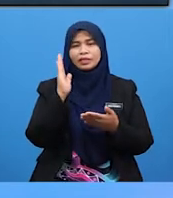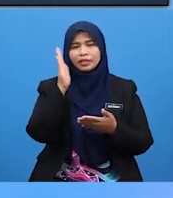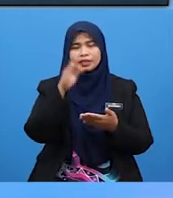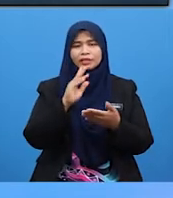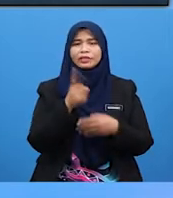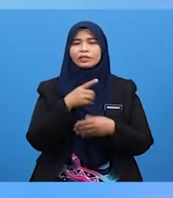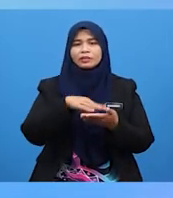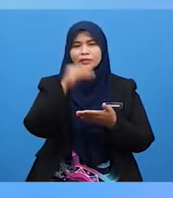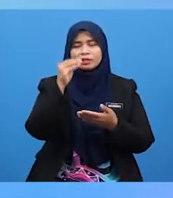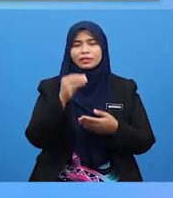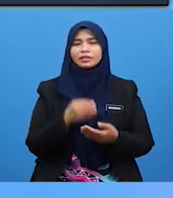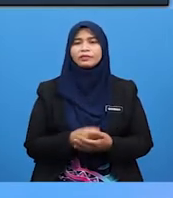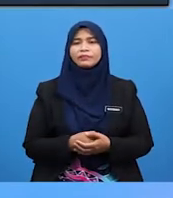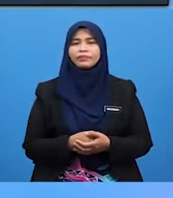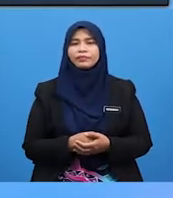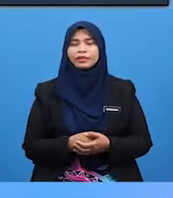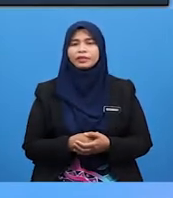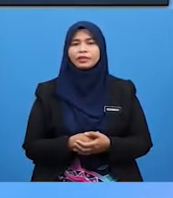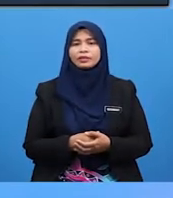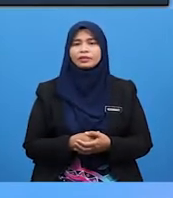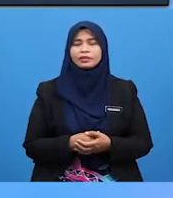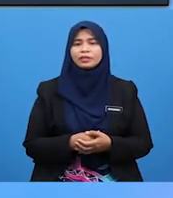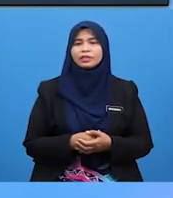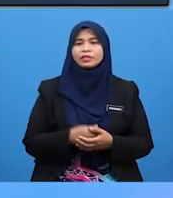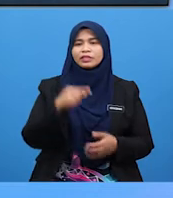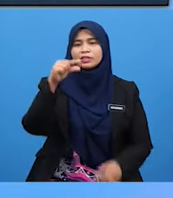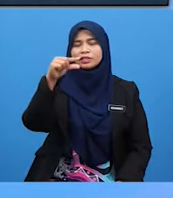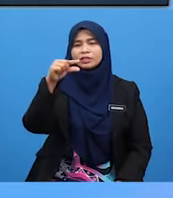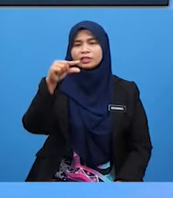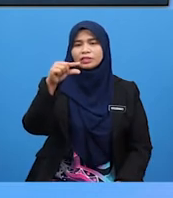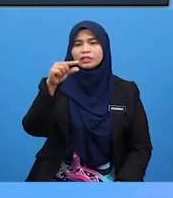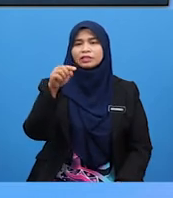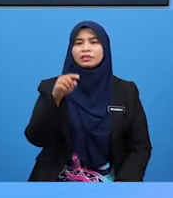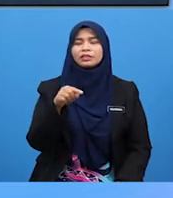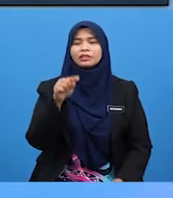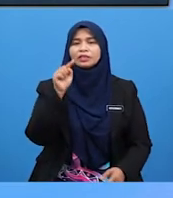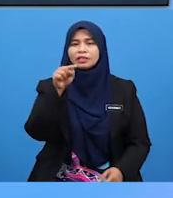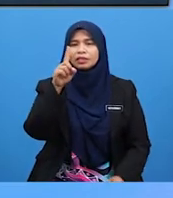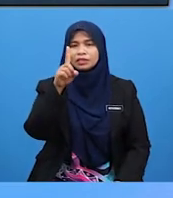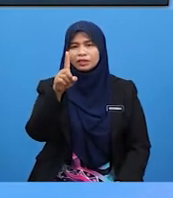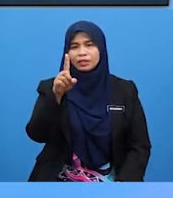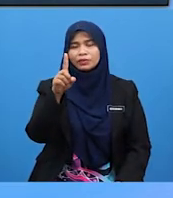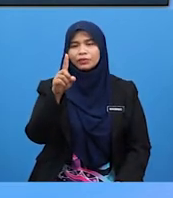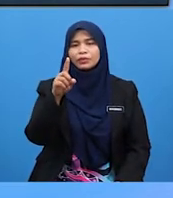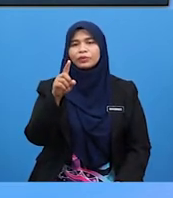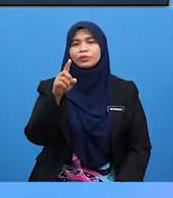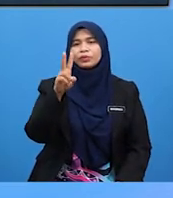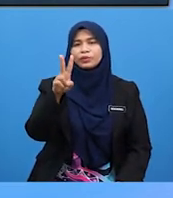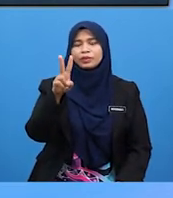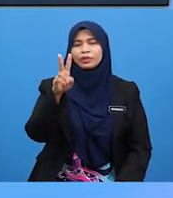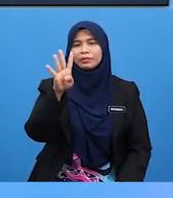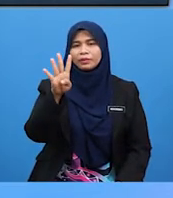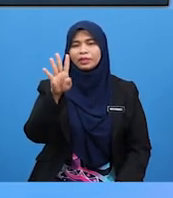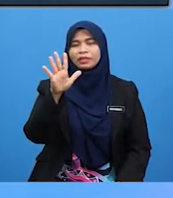sebentar lagi Getaran G.1245